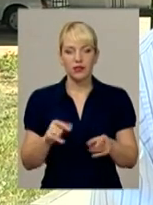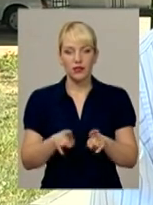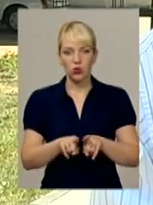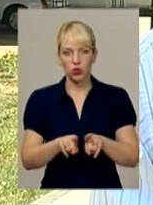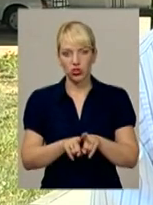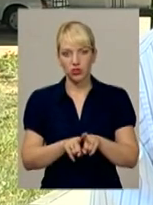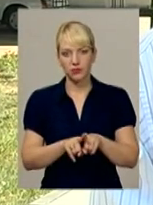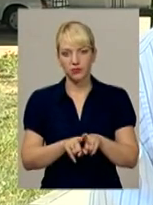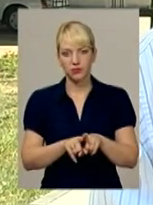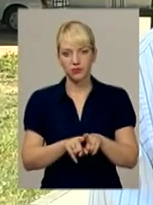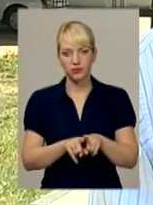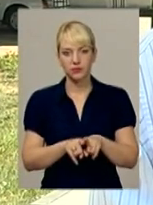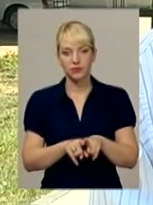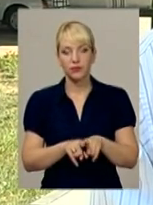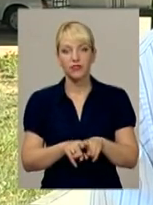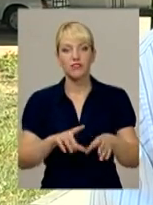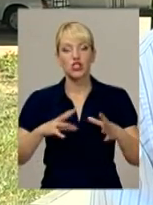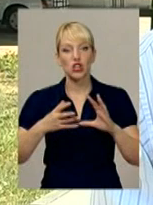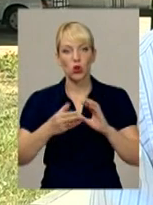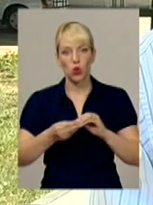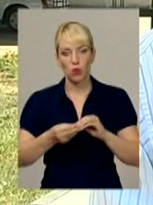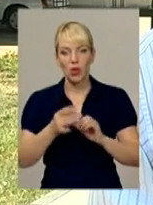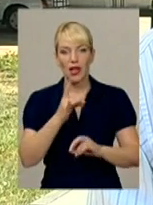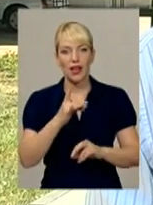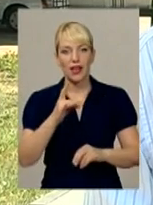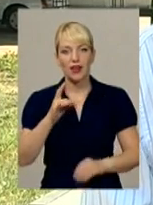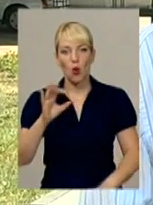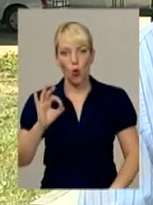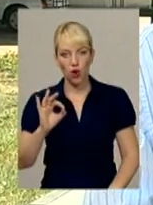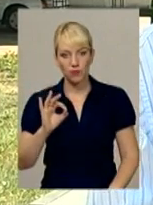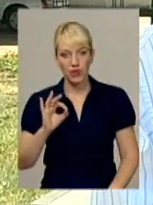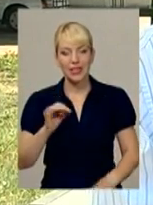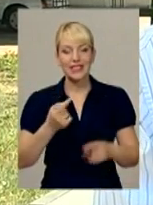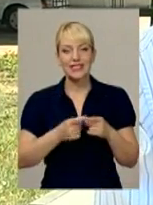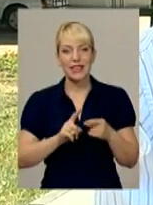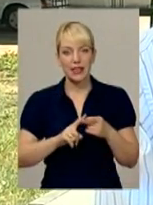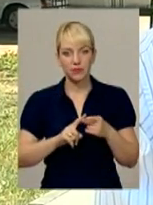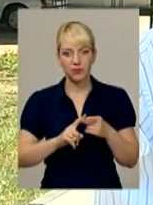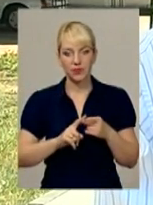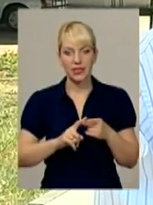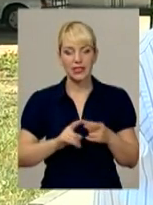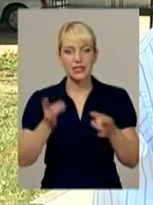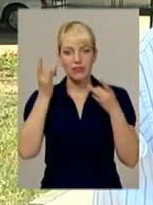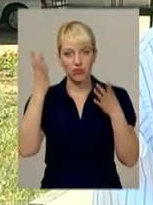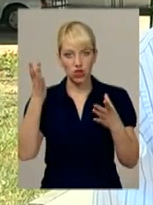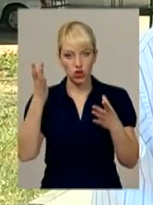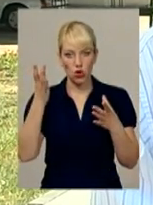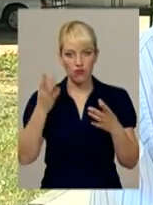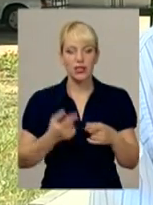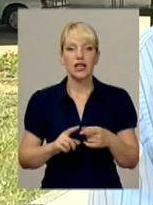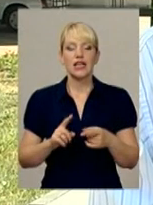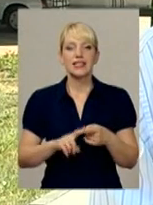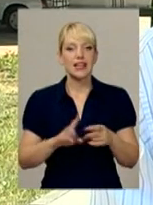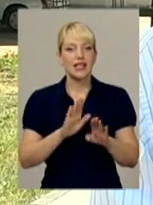в цілому РРО – це, як кажуть, цивілізований тренд, тому що це не тільки